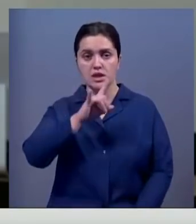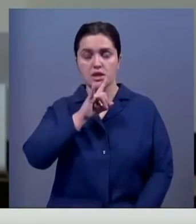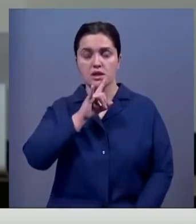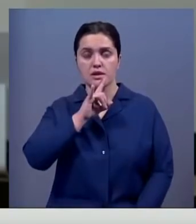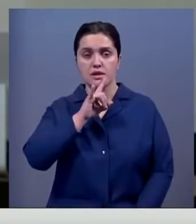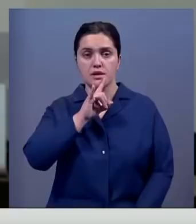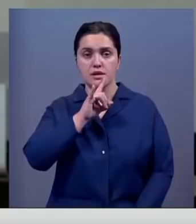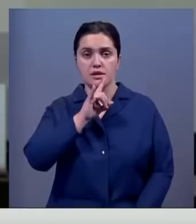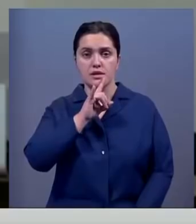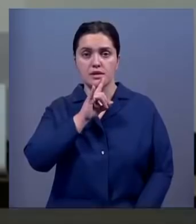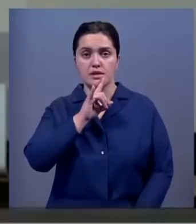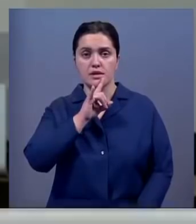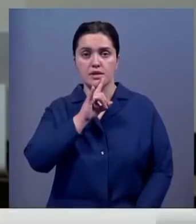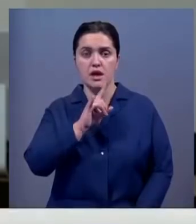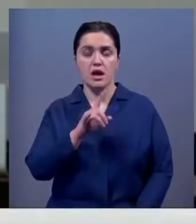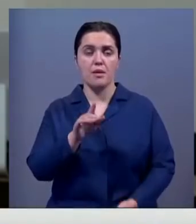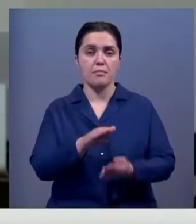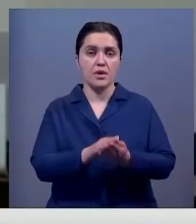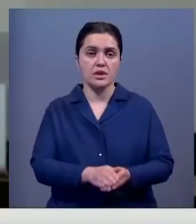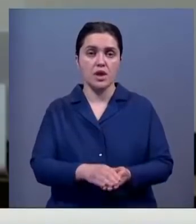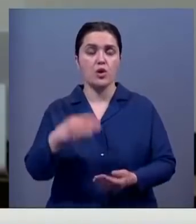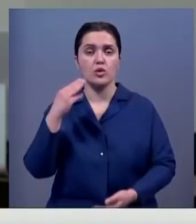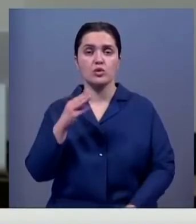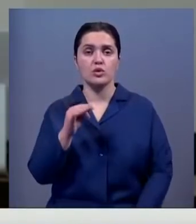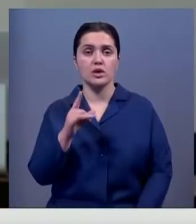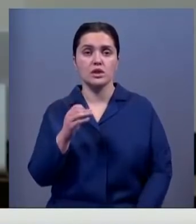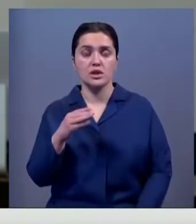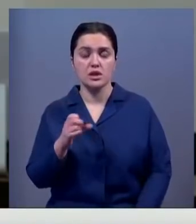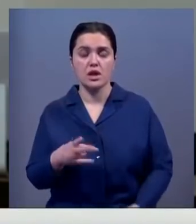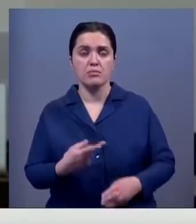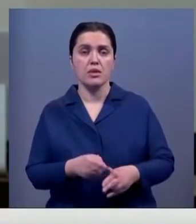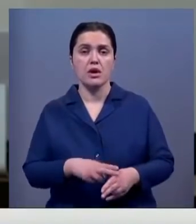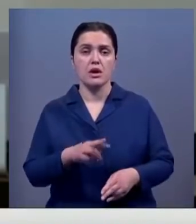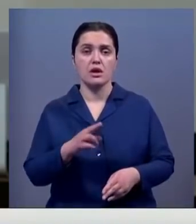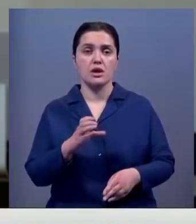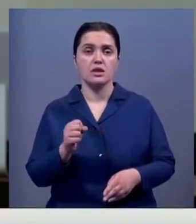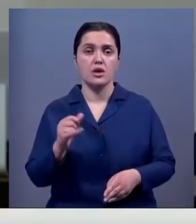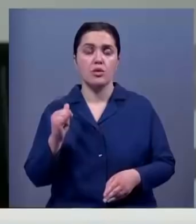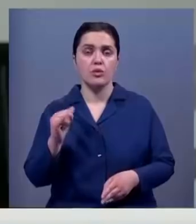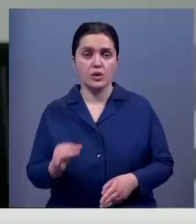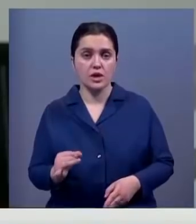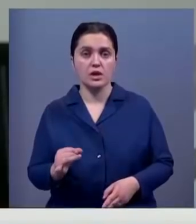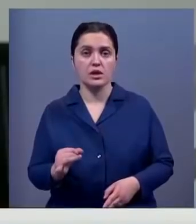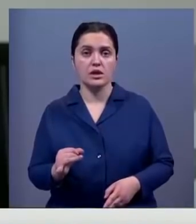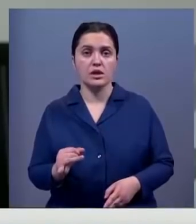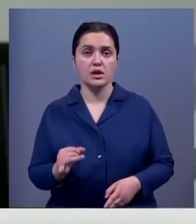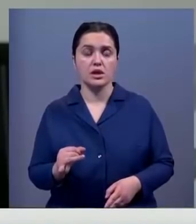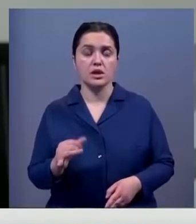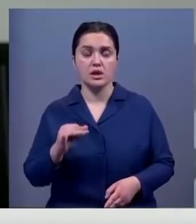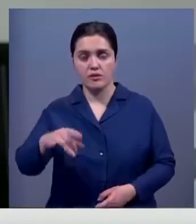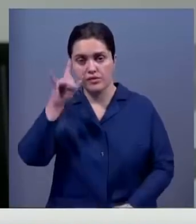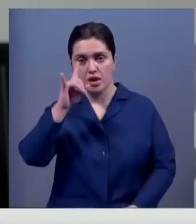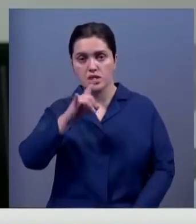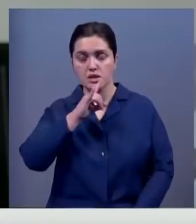Именно в мавзолею Туркестана. В мавзолею Ахмада Ясавия Туркестана. И тем более в